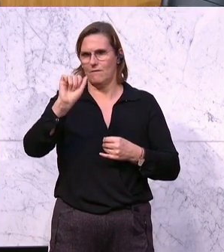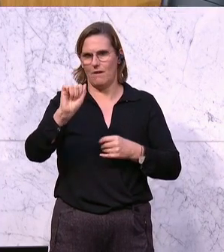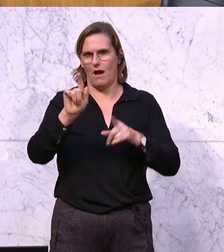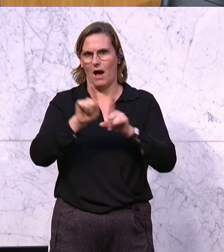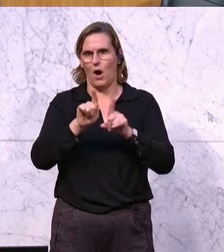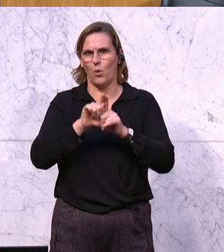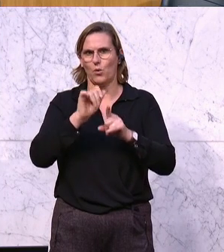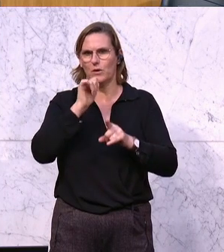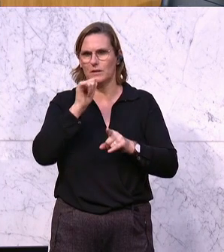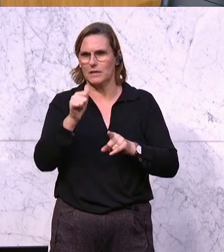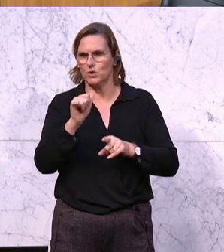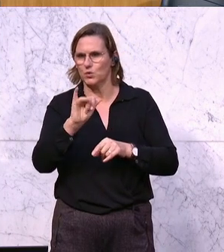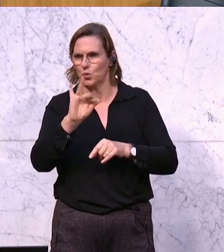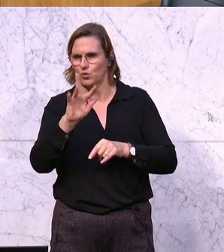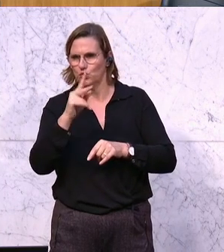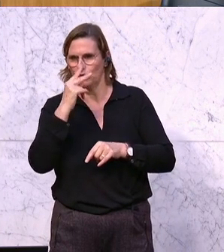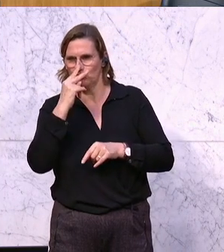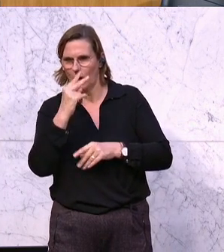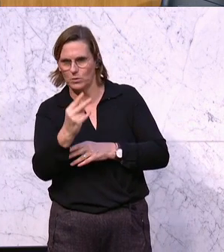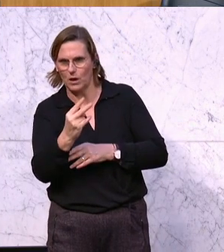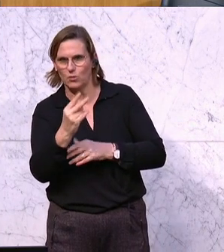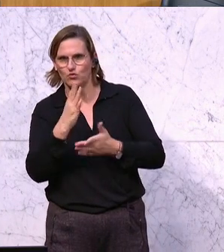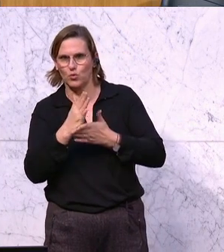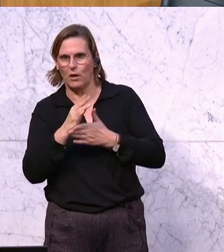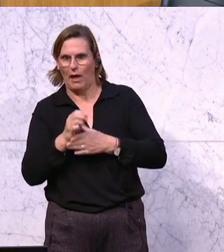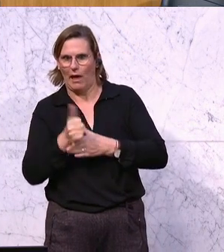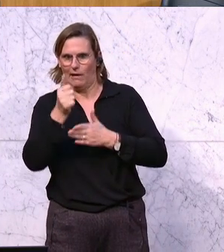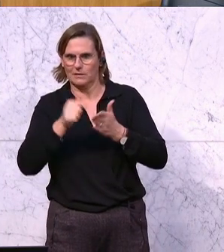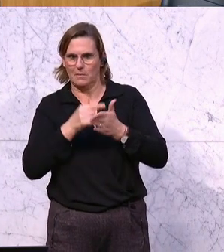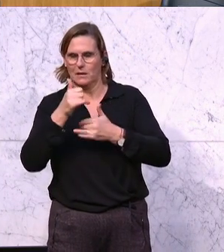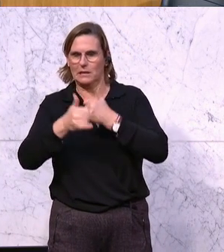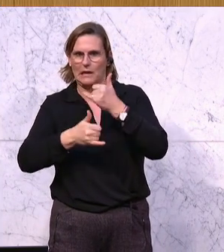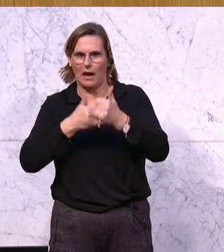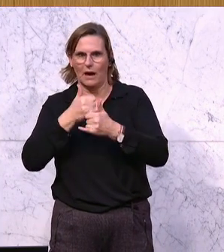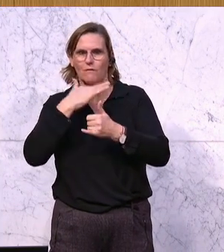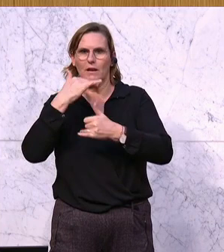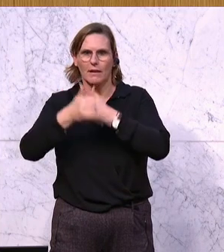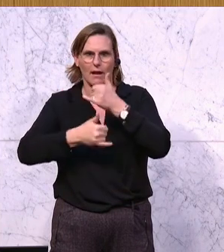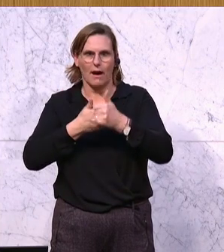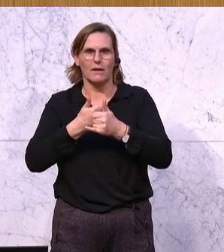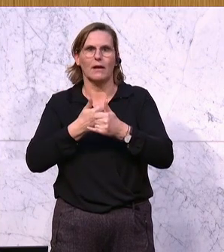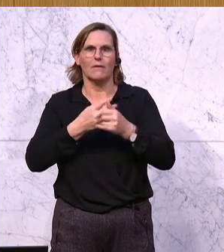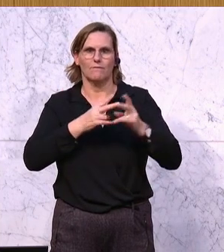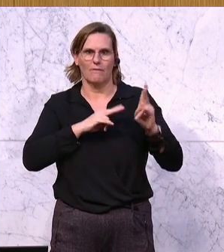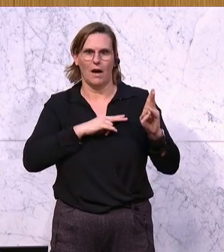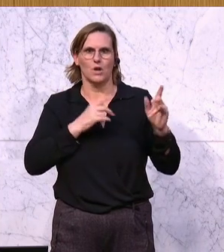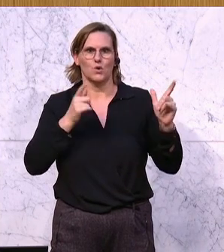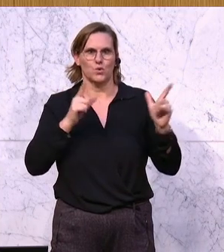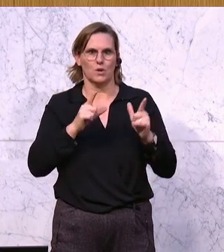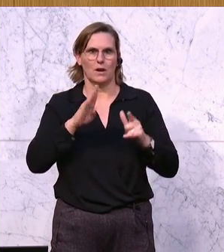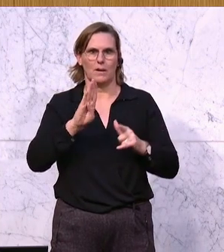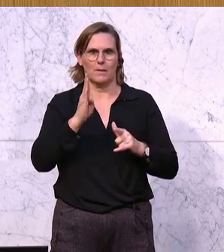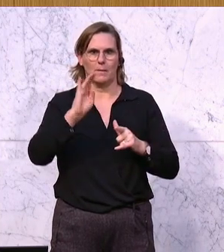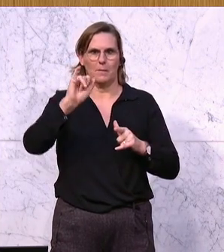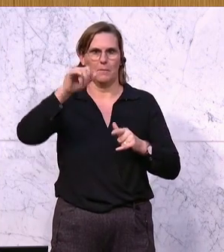bestellt ist, denn wir haben das erste Mal seit Jahren, wenn nicht sogar noch seit Jahrzehnten, einen realen Rückgang des BIP mit